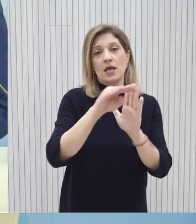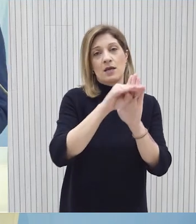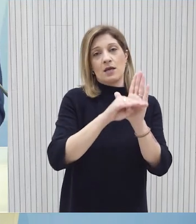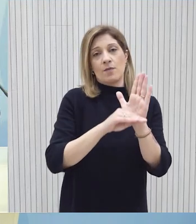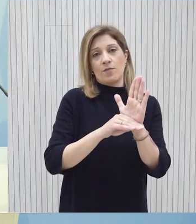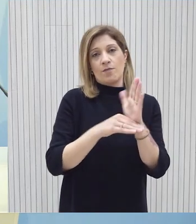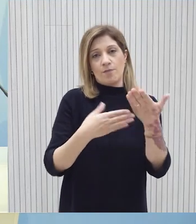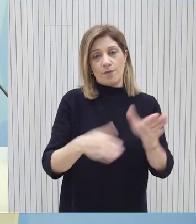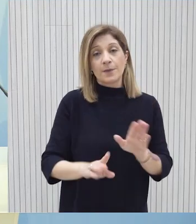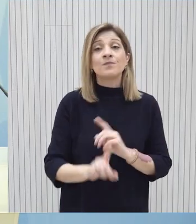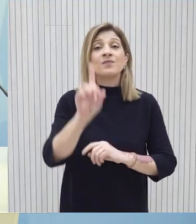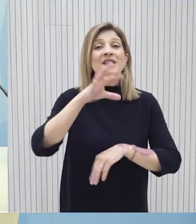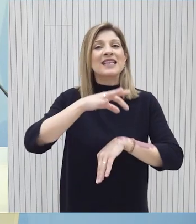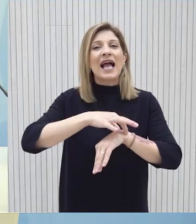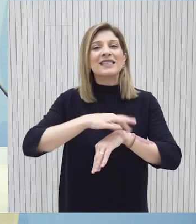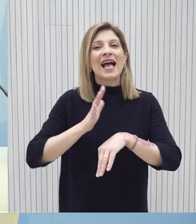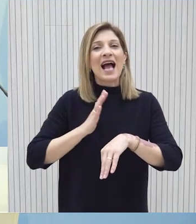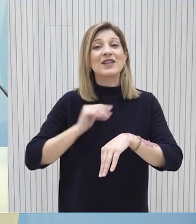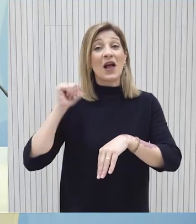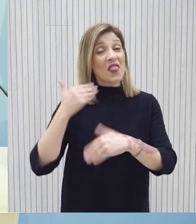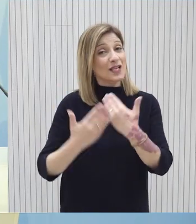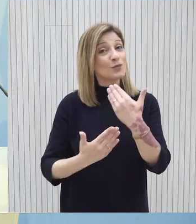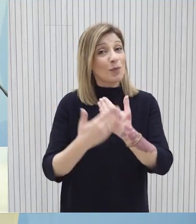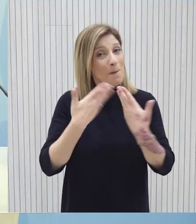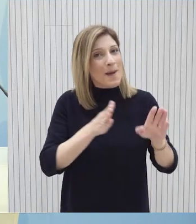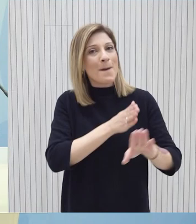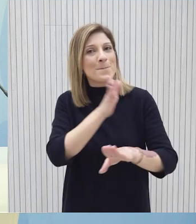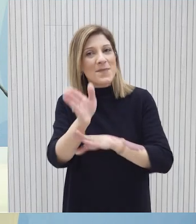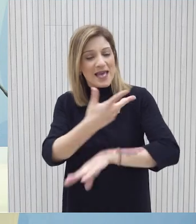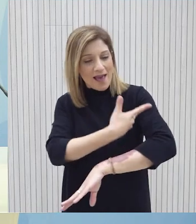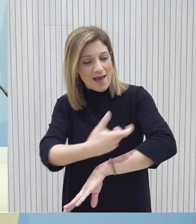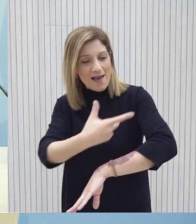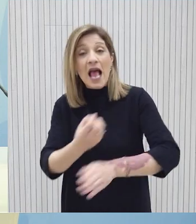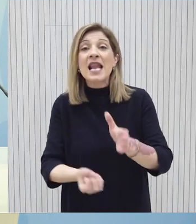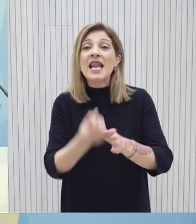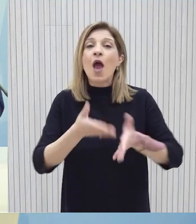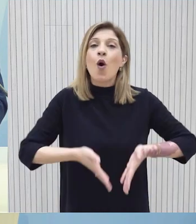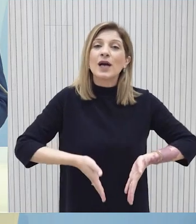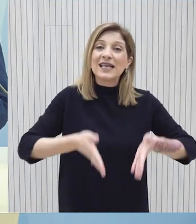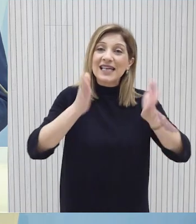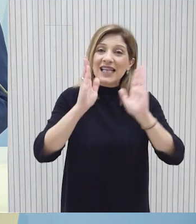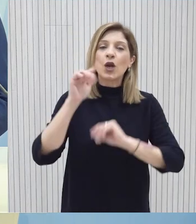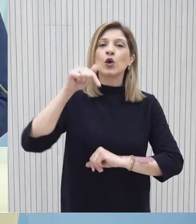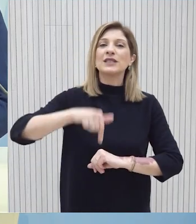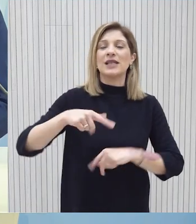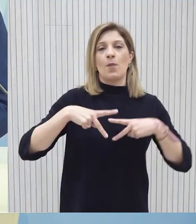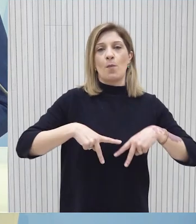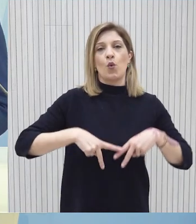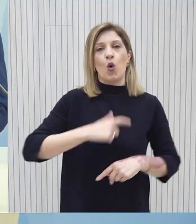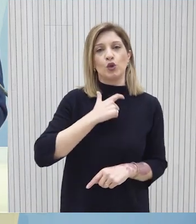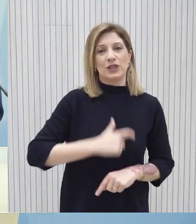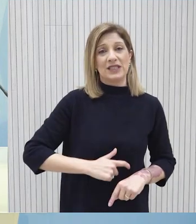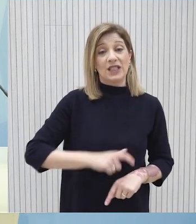έχει γίνει Οι πρώτοι ασθενείς υποβλήθηκαν χθες το πρωί σε αιμοκάθαρση στο νέο κτίριο ενώ σήμερα ο Υπουργός Υγείας